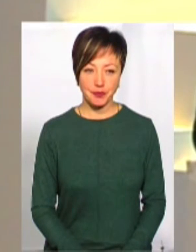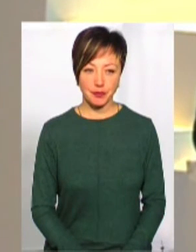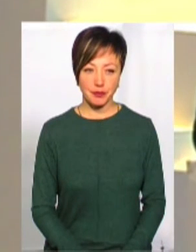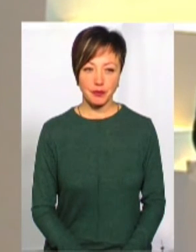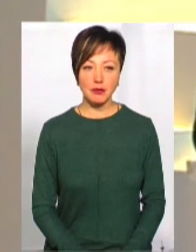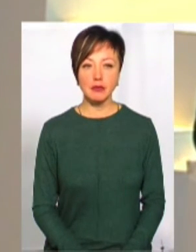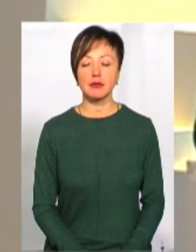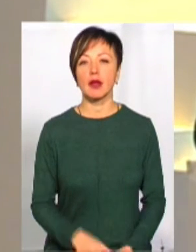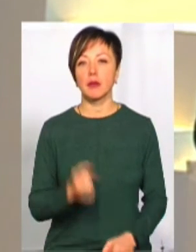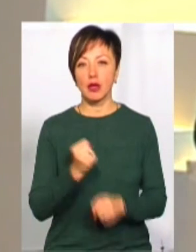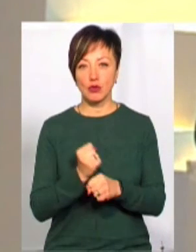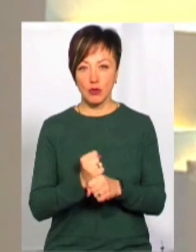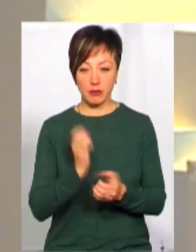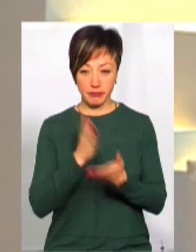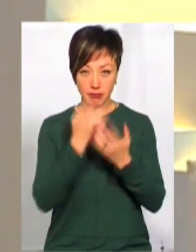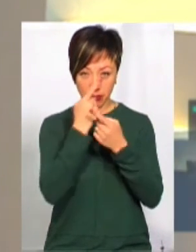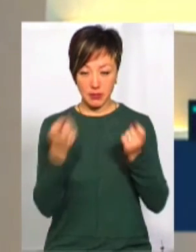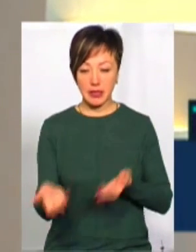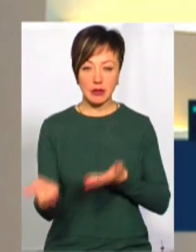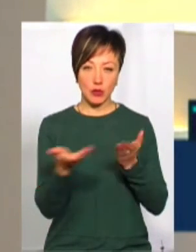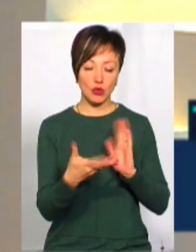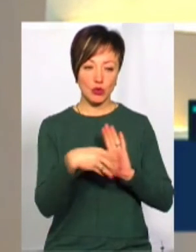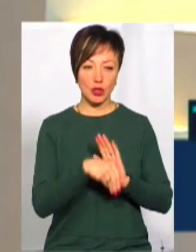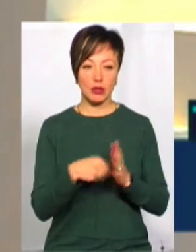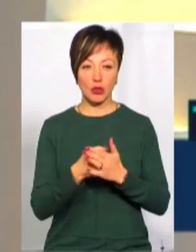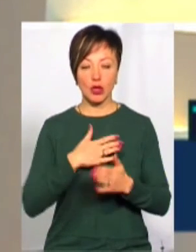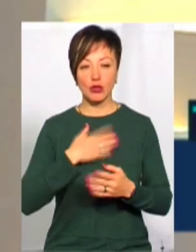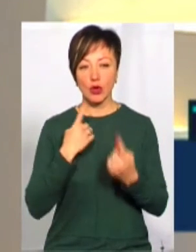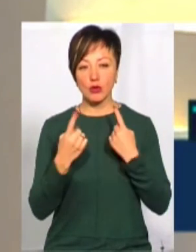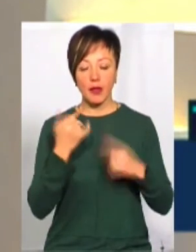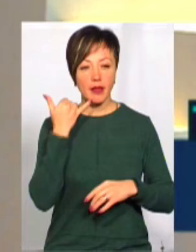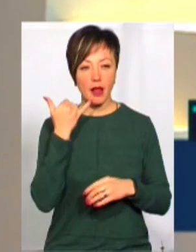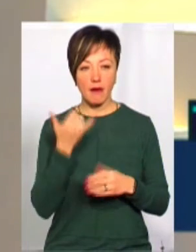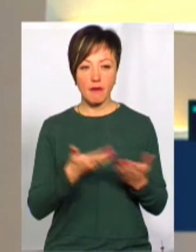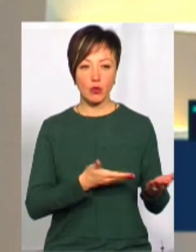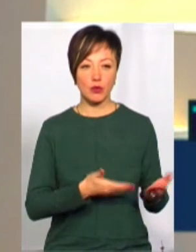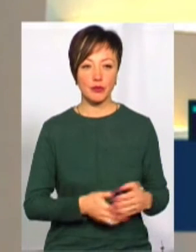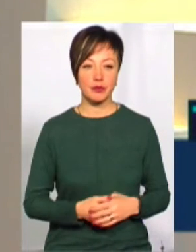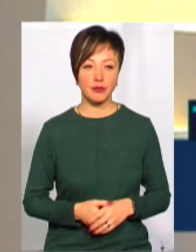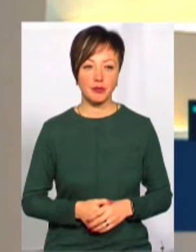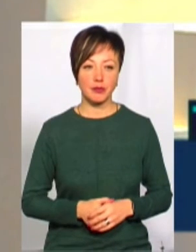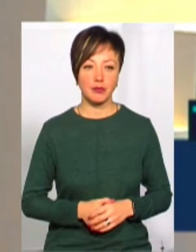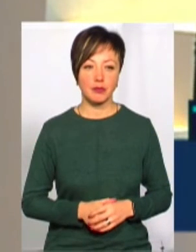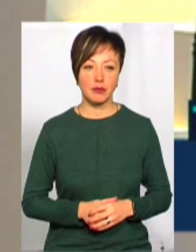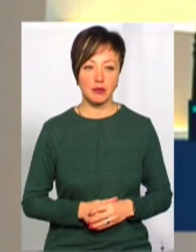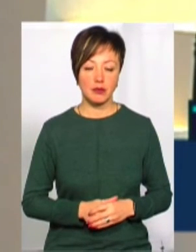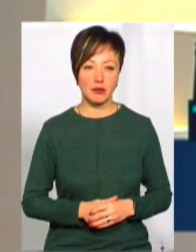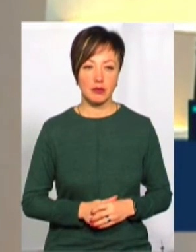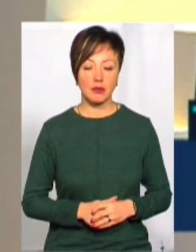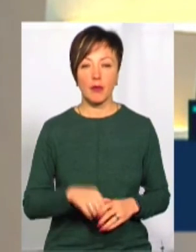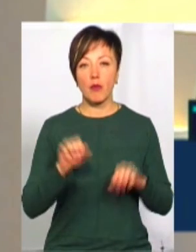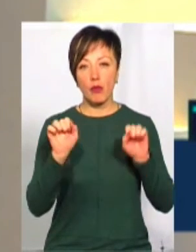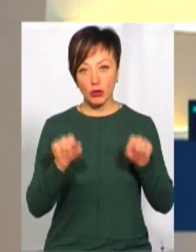Ми працюємо наживо, тому запрошуємо вас долучатися до нашої розмови телефоном, номер, який ви бачите зараз на екрані.